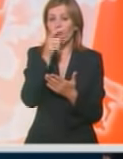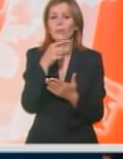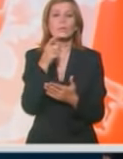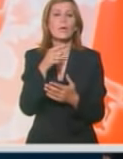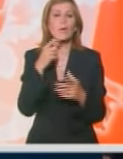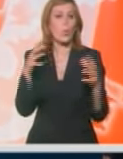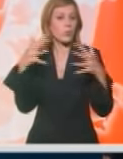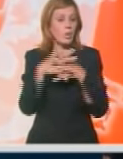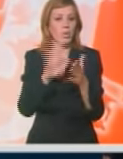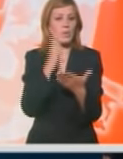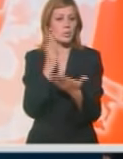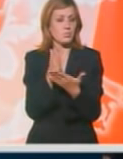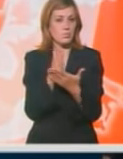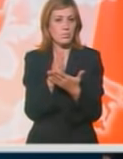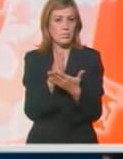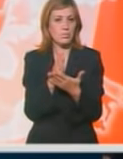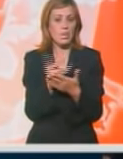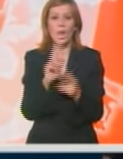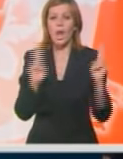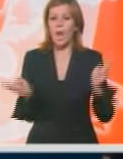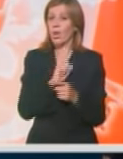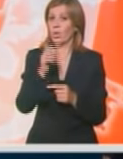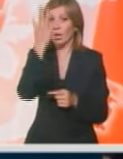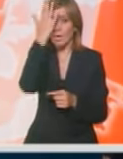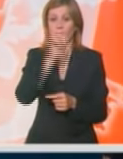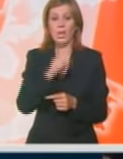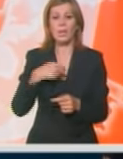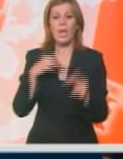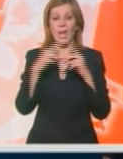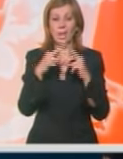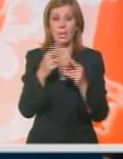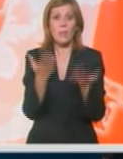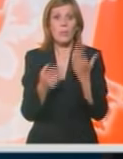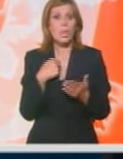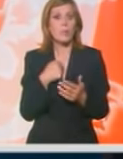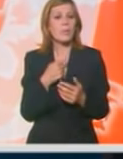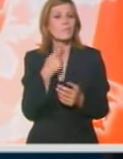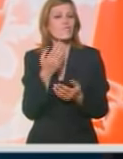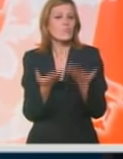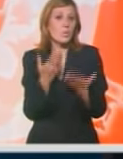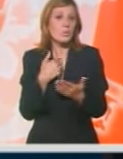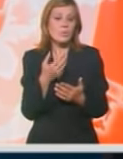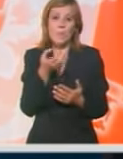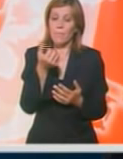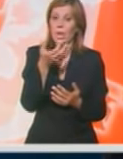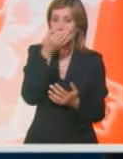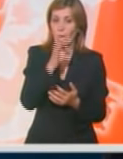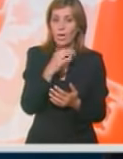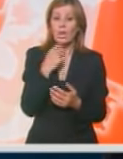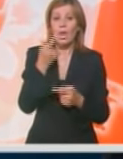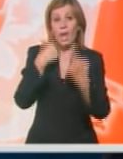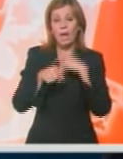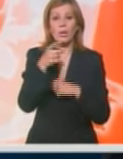same utakmice, neće biti lako ni Partizanu, ni nama. Možda smo mi plagi favoriti, ali